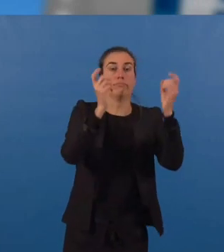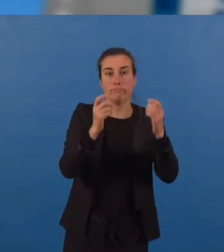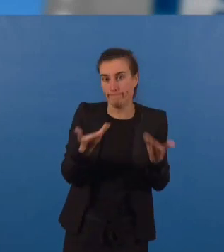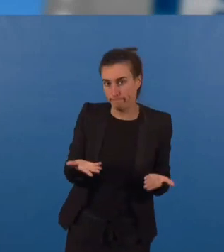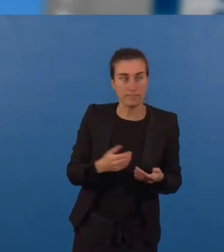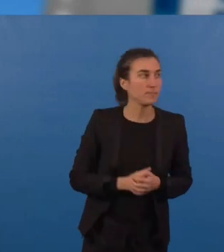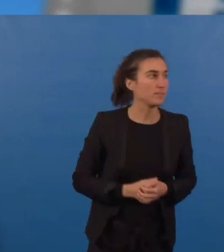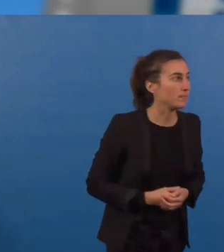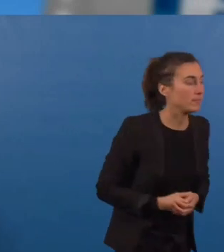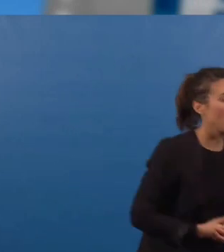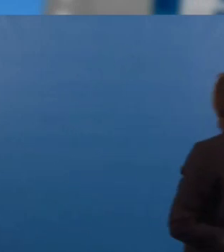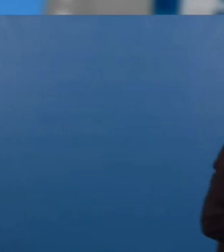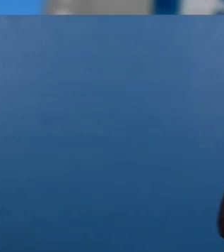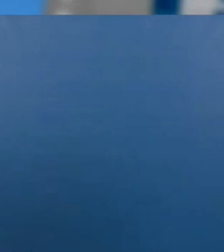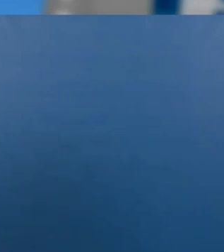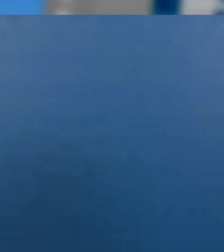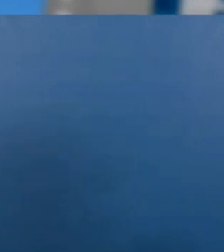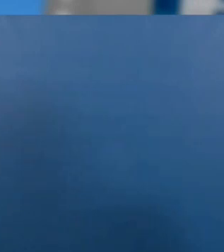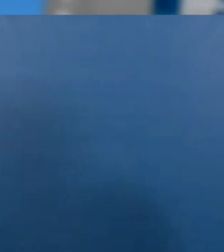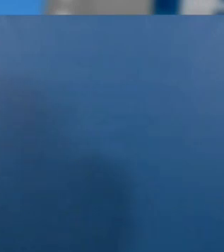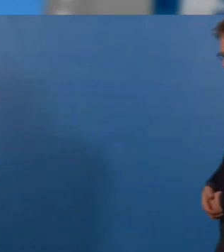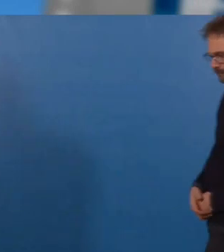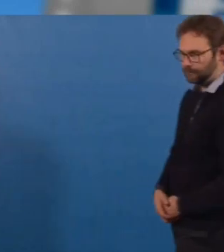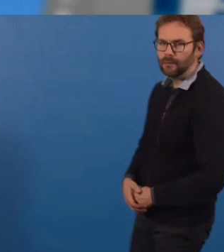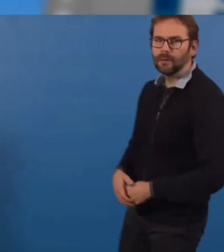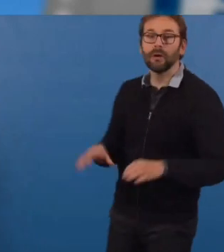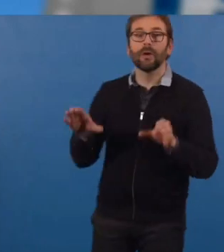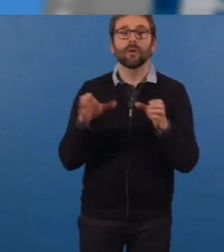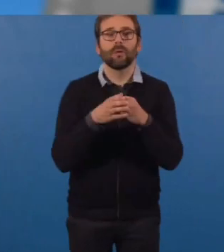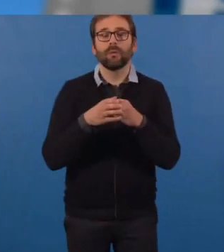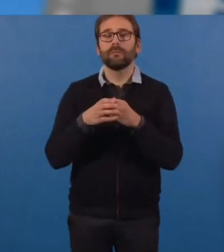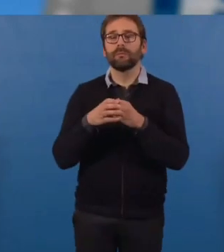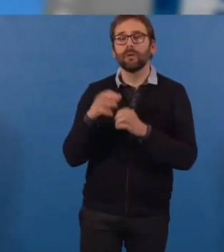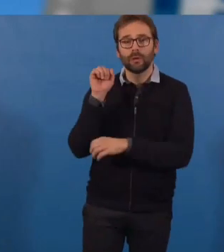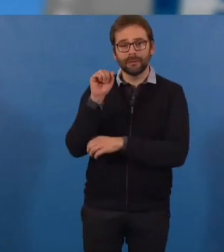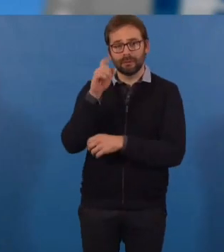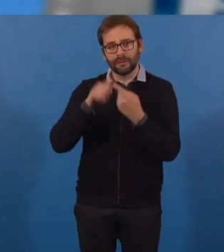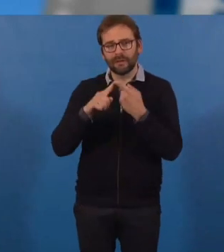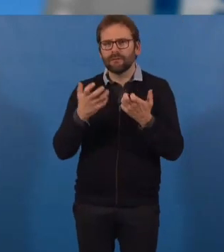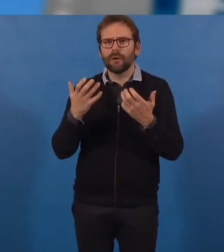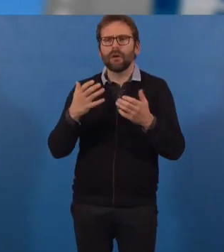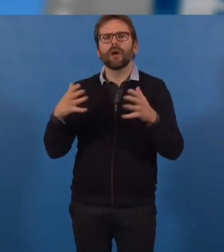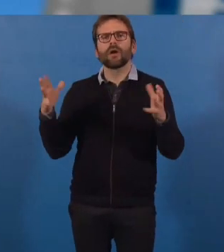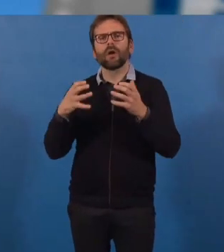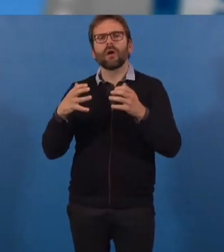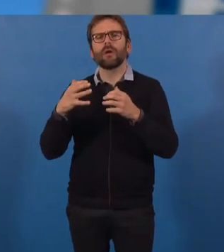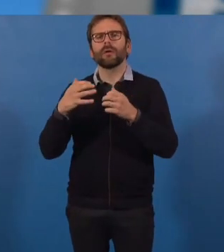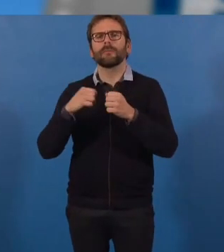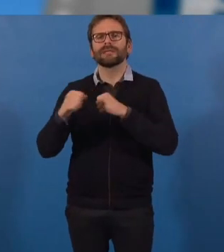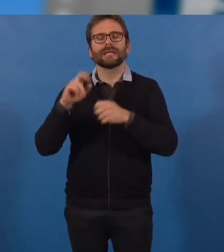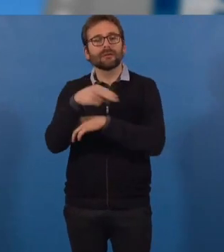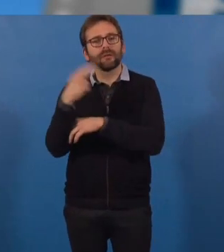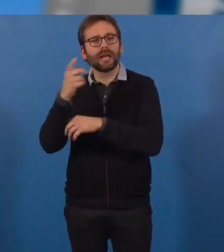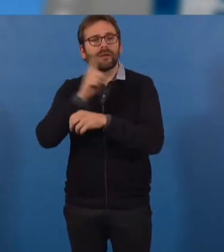attachés à un grand service public national de l'énergie, n'accepteront jamais cet état de fait, et continueront, dans cette assemblée comme ailleurs, évidemment de